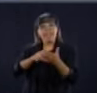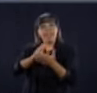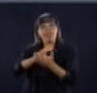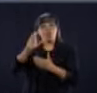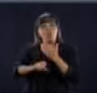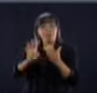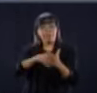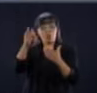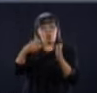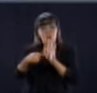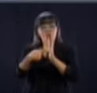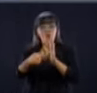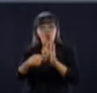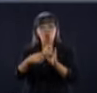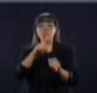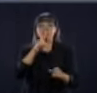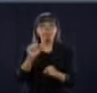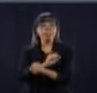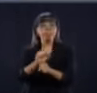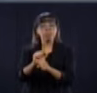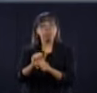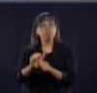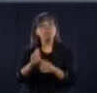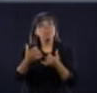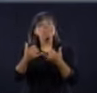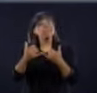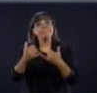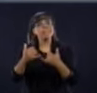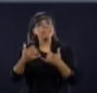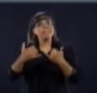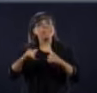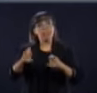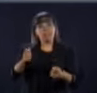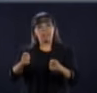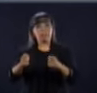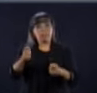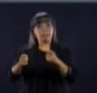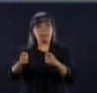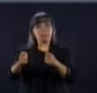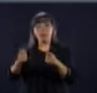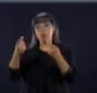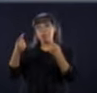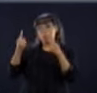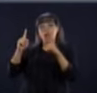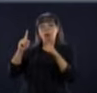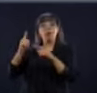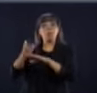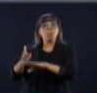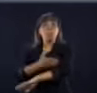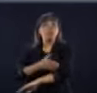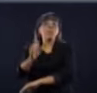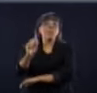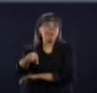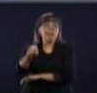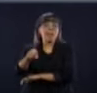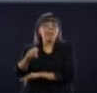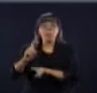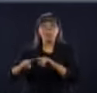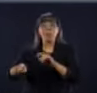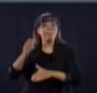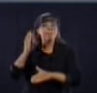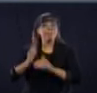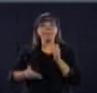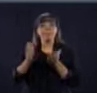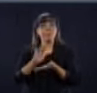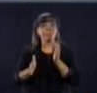de changer ce plan si la situation se détériore. Donc, nous progressons, mais il est trop tôt pour déclarer victoire.